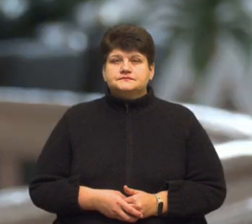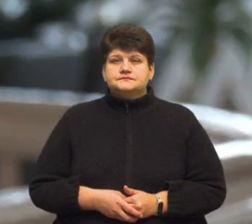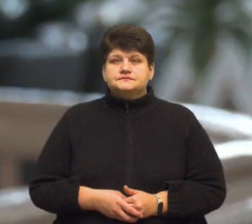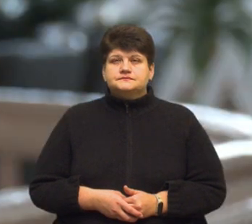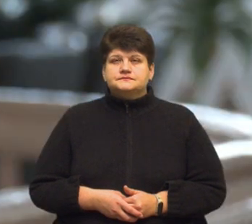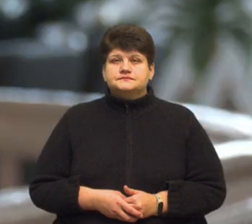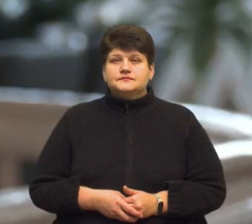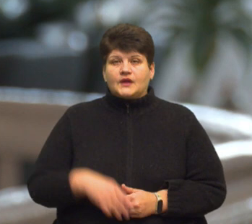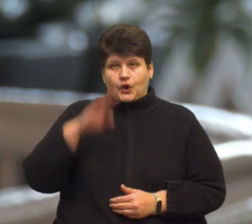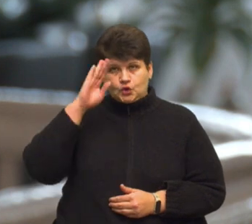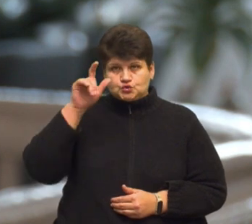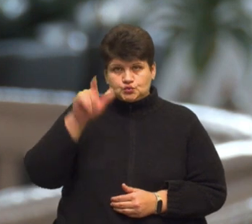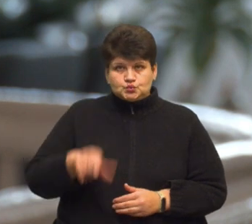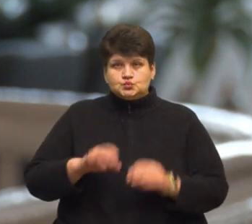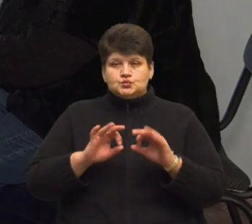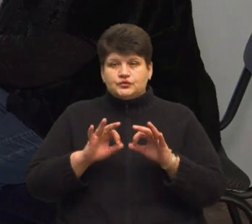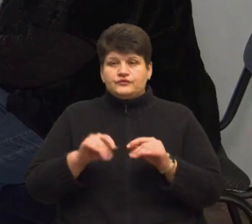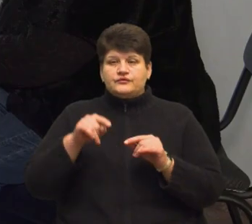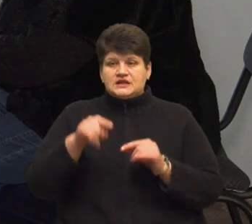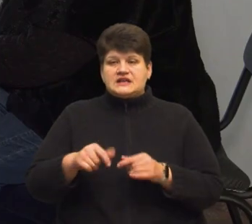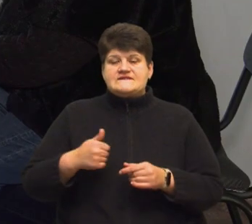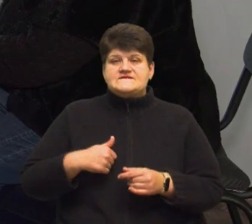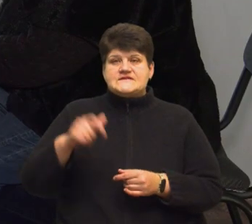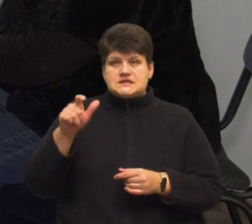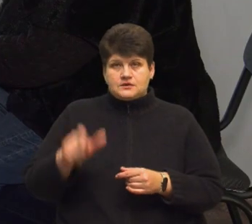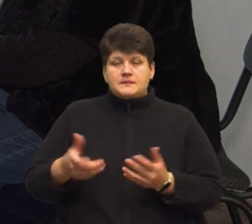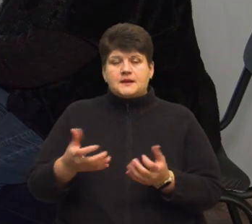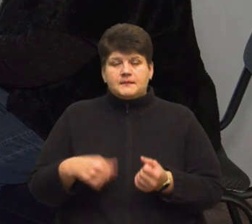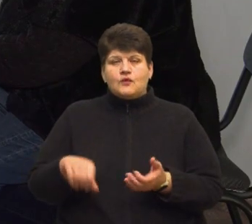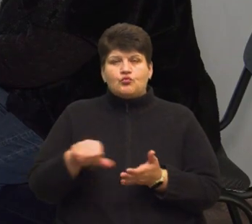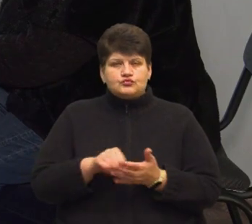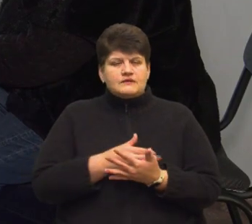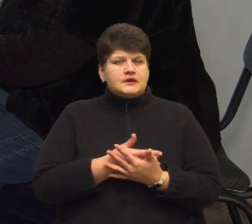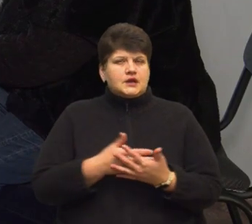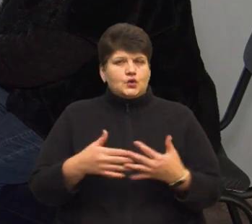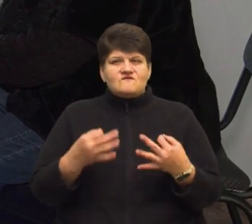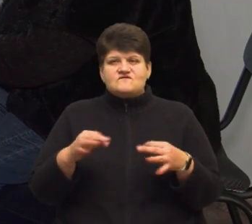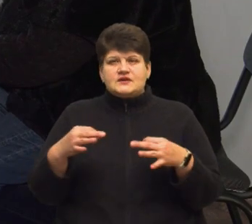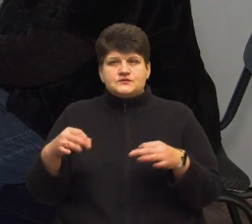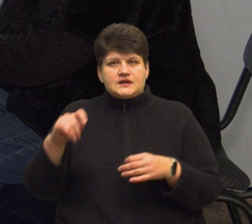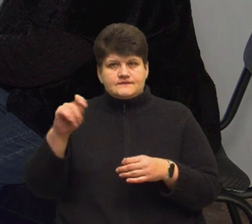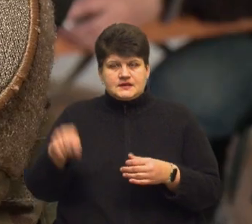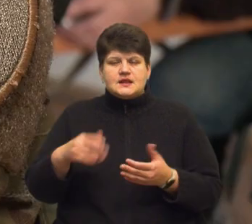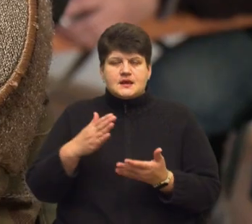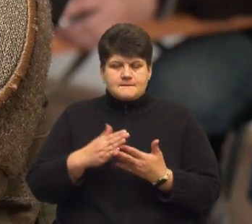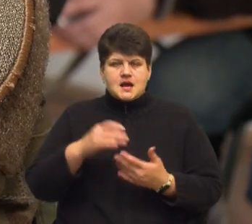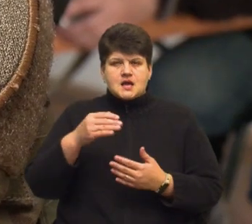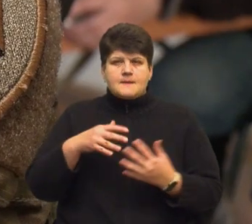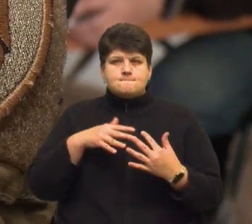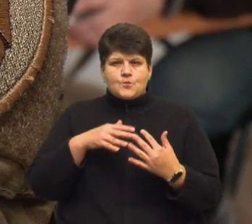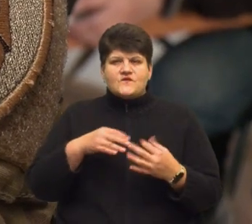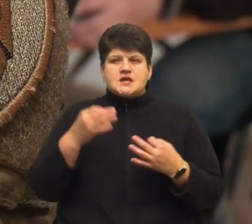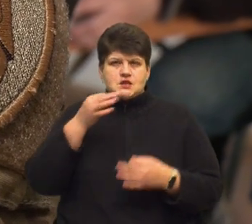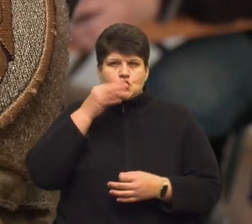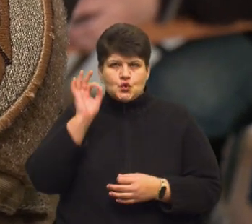Чоловік розповів, він кадровий військовий, брав участь у кількох визвольних війнах і має бойовий досвід. Тому